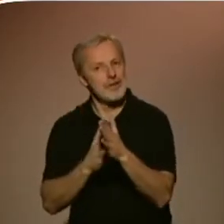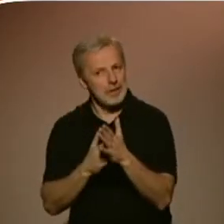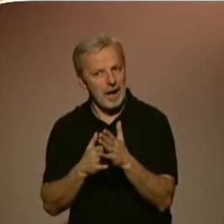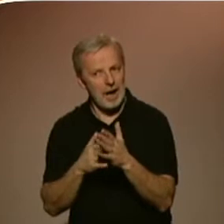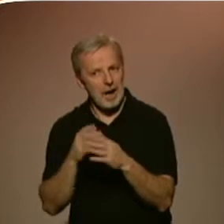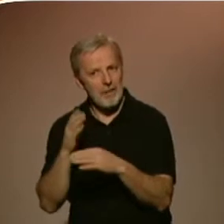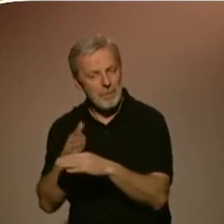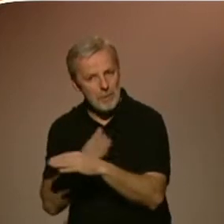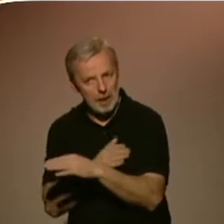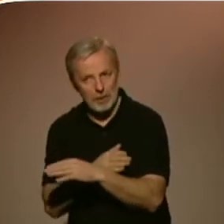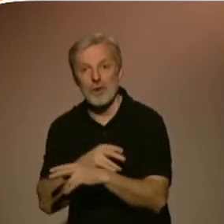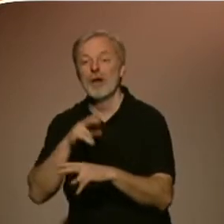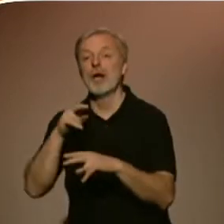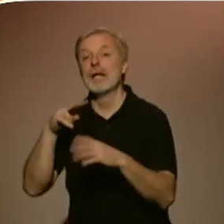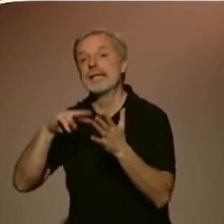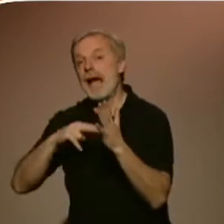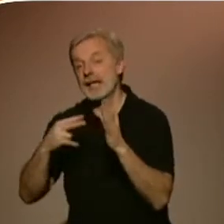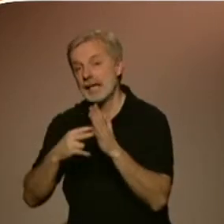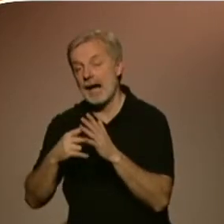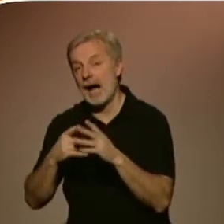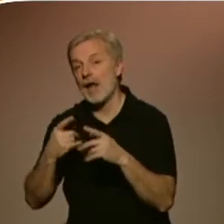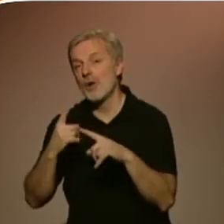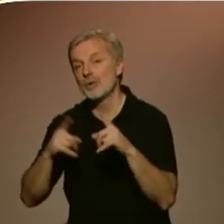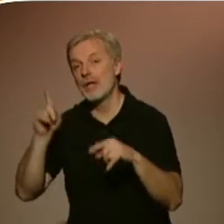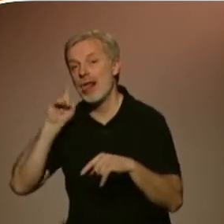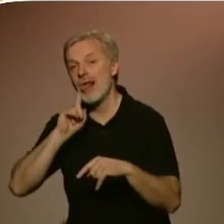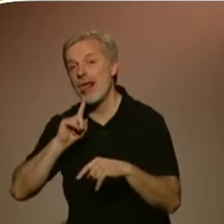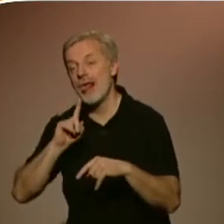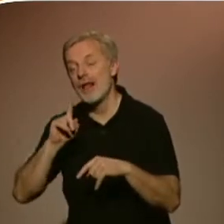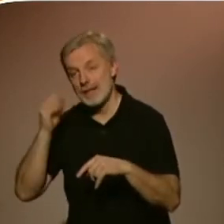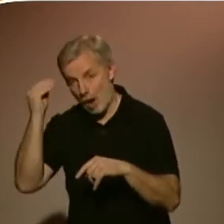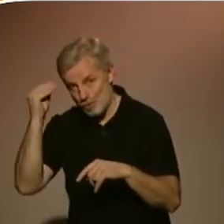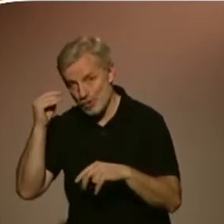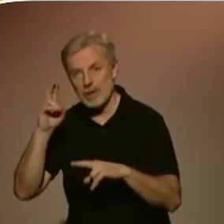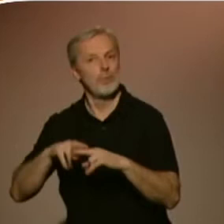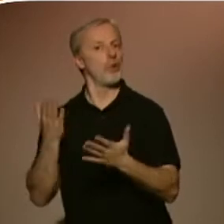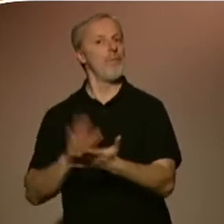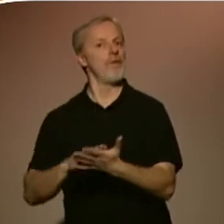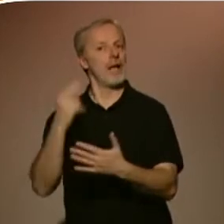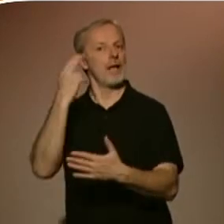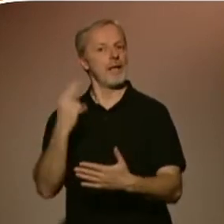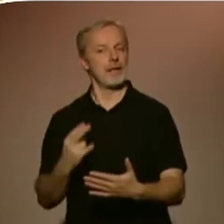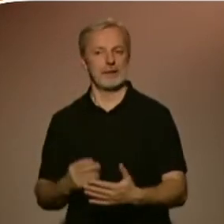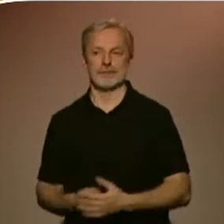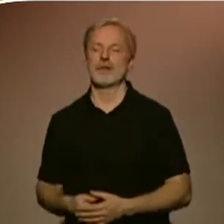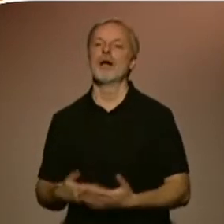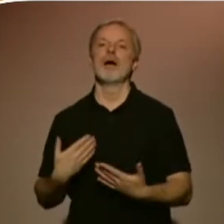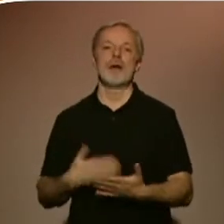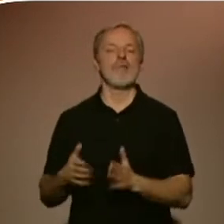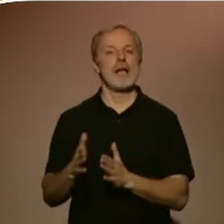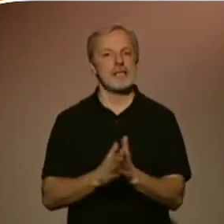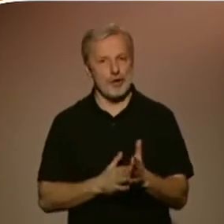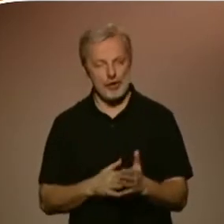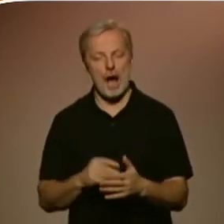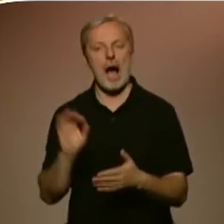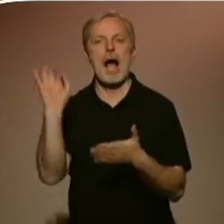některé ty techniky a řekněme i fígle. Je to tak? Začíná se obyčejnou kresbou, protože malba a práce s barvou je